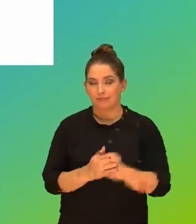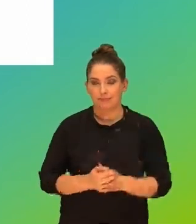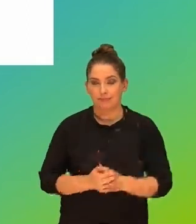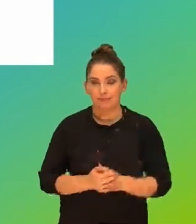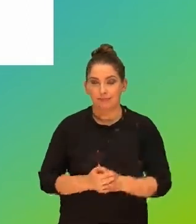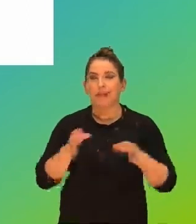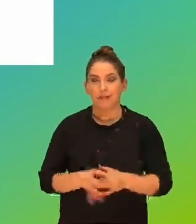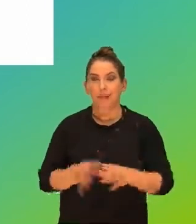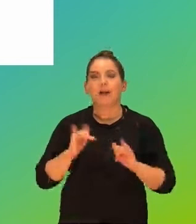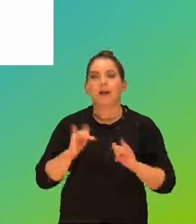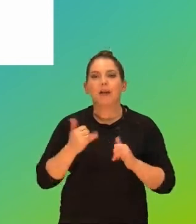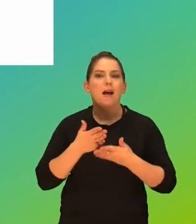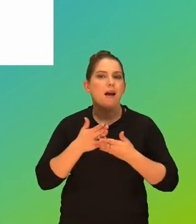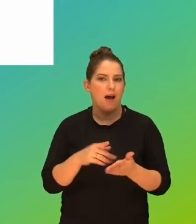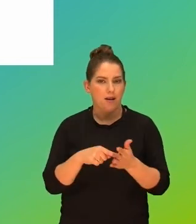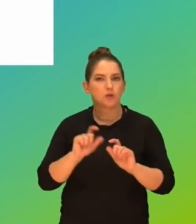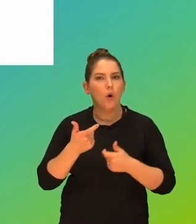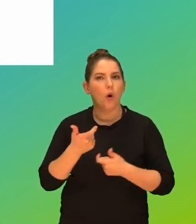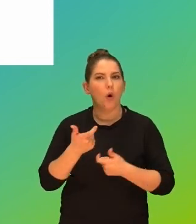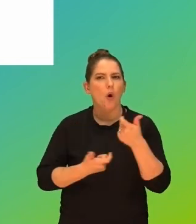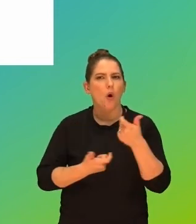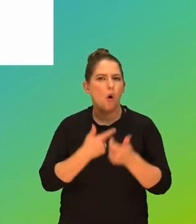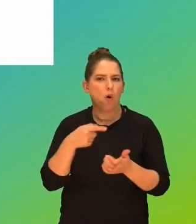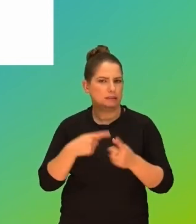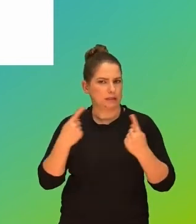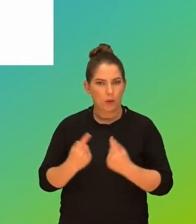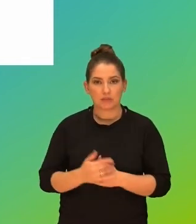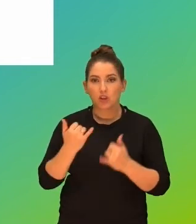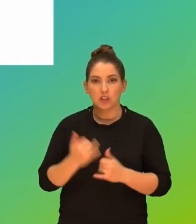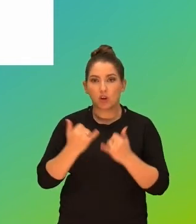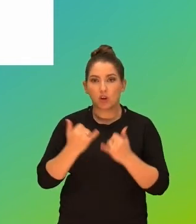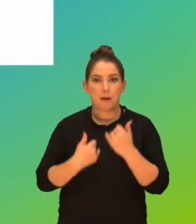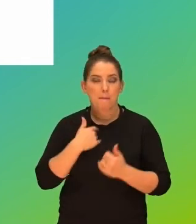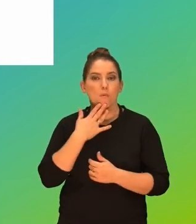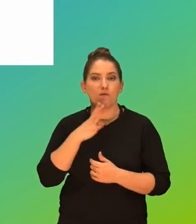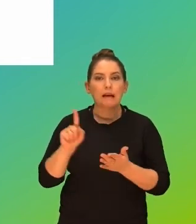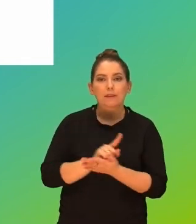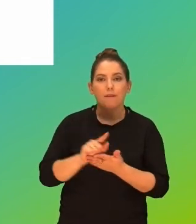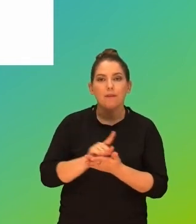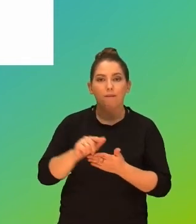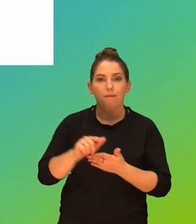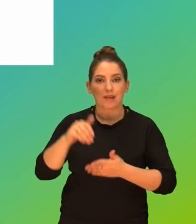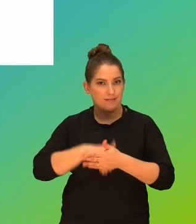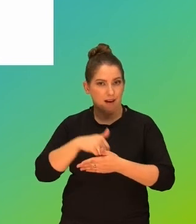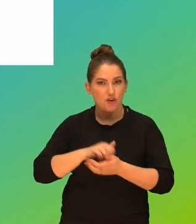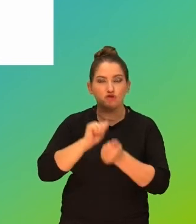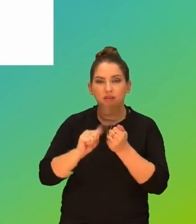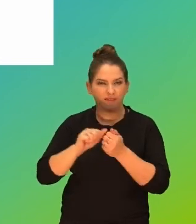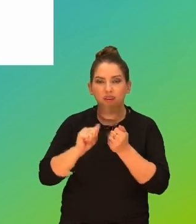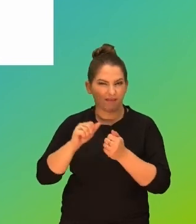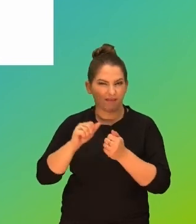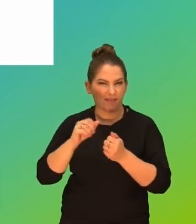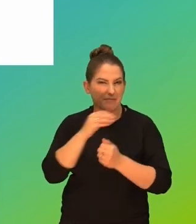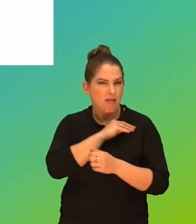I teraz jak sobie z tym radzić? Co tutaj robić w takich sytuacjach, jeżeli mówimy o ryzykownych zachowaniach i szkodliwych